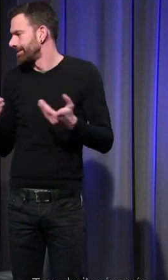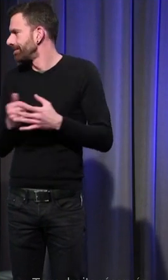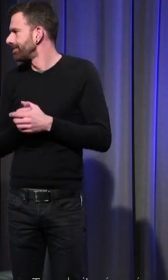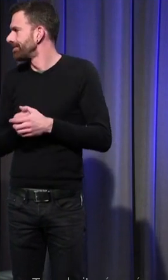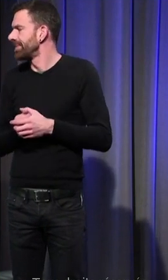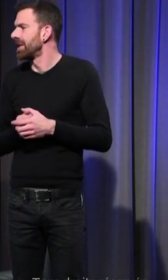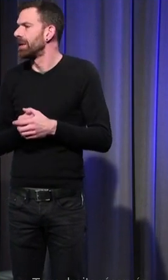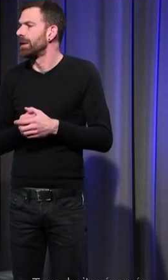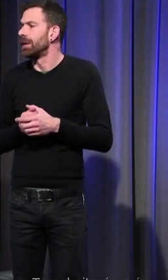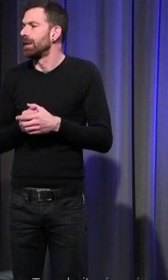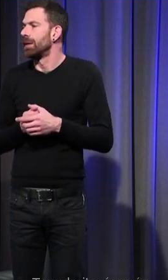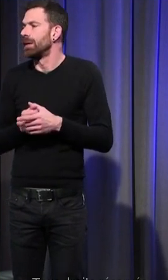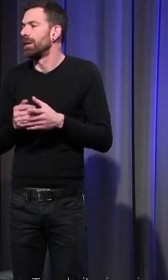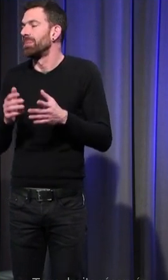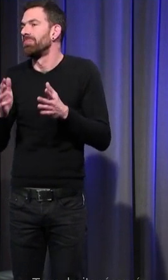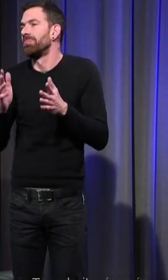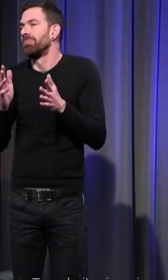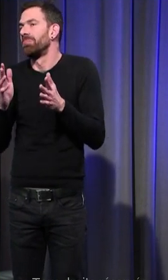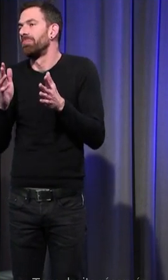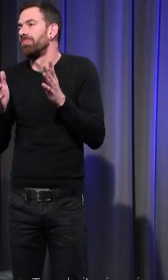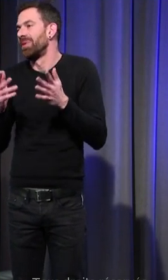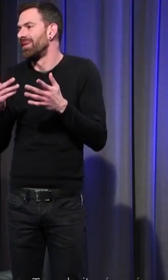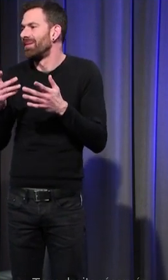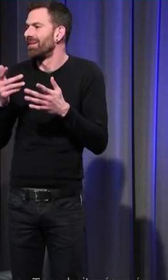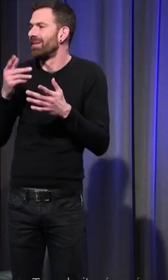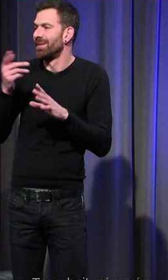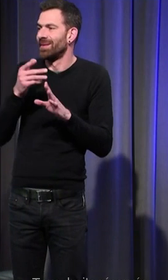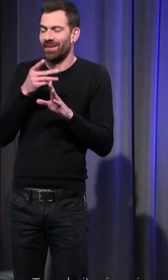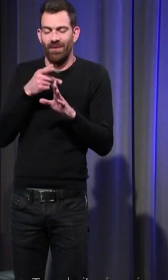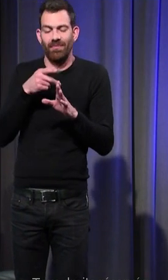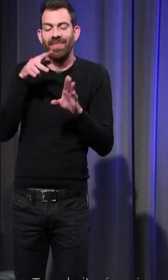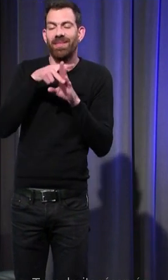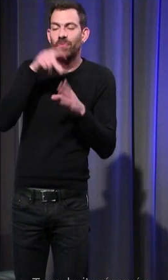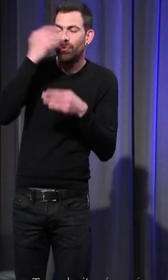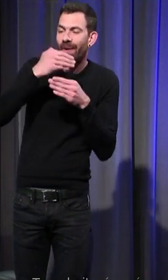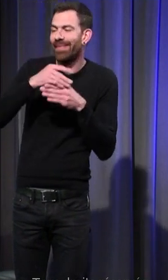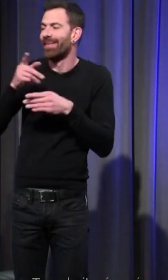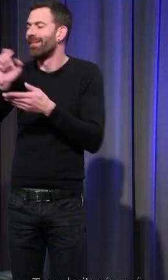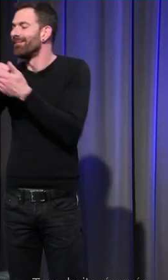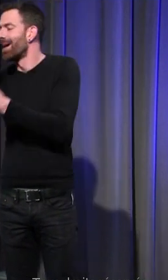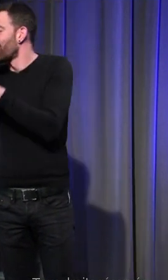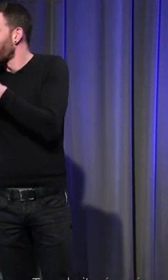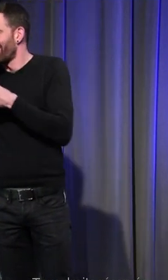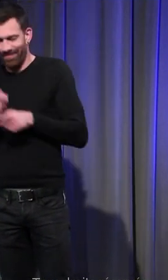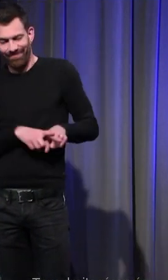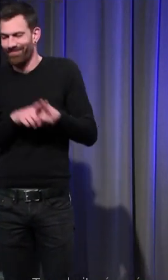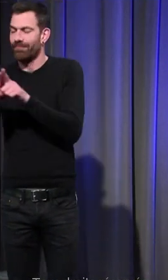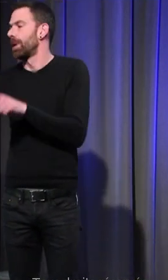j'ai donné également l'impression qu'entre les mérovingiens et la fin du Moyen-Âge alors que précisément